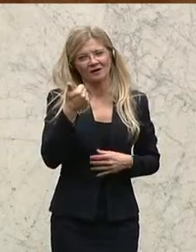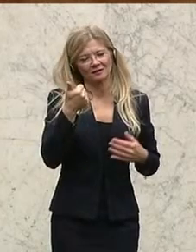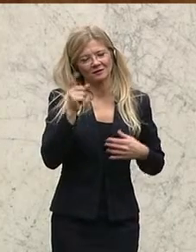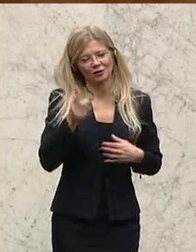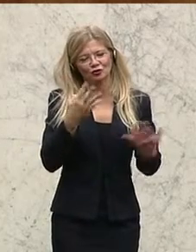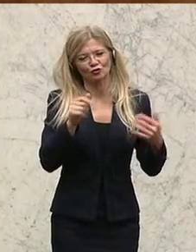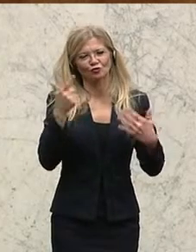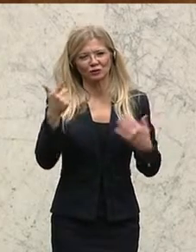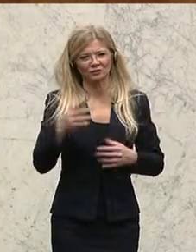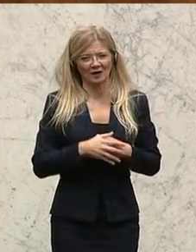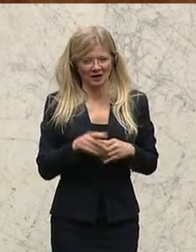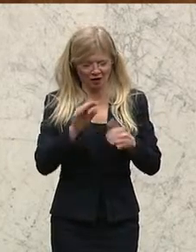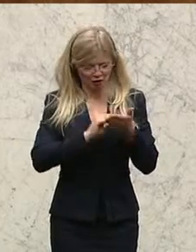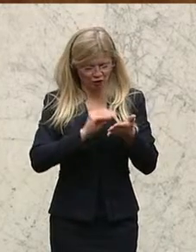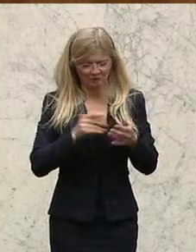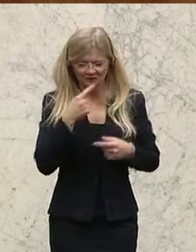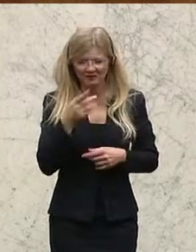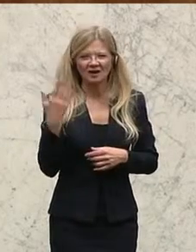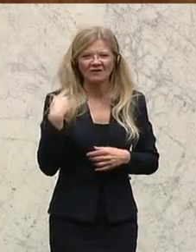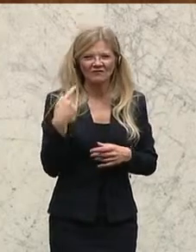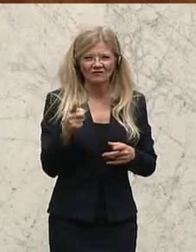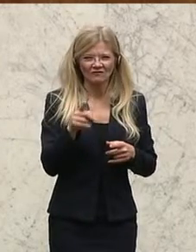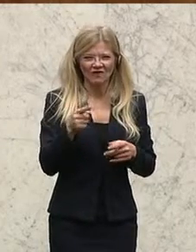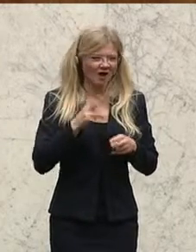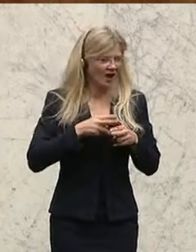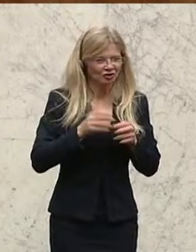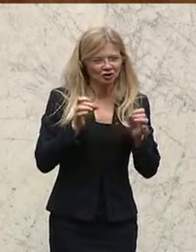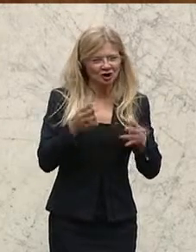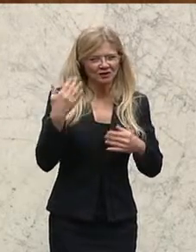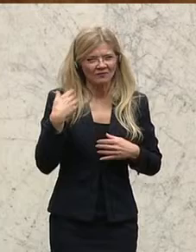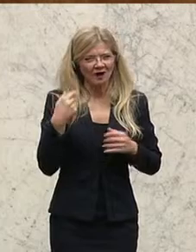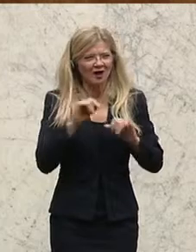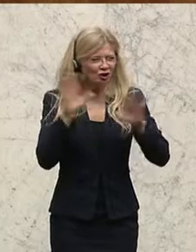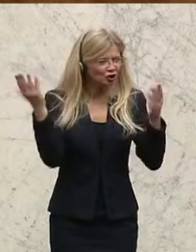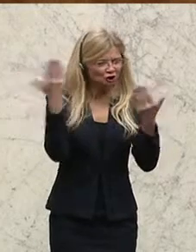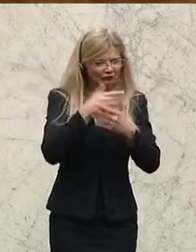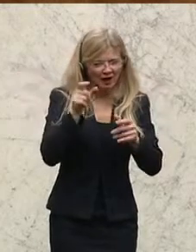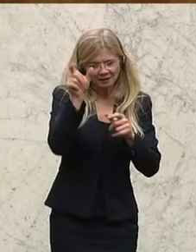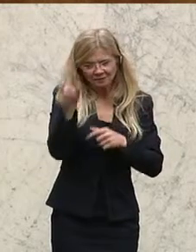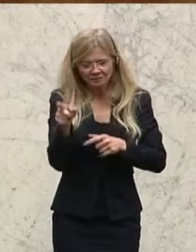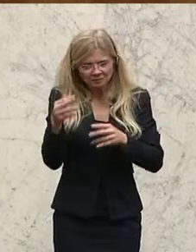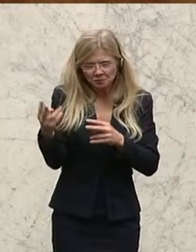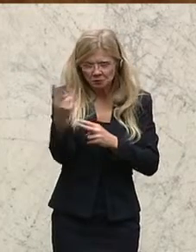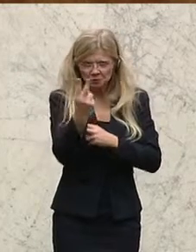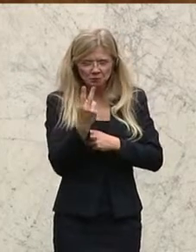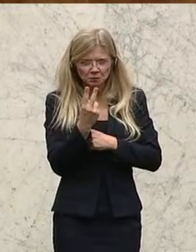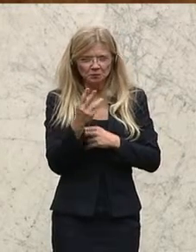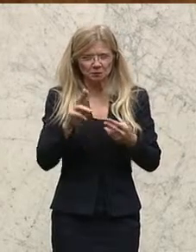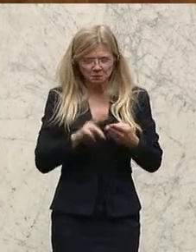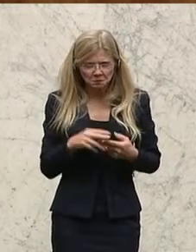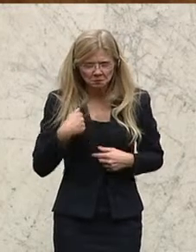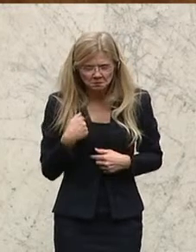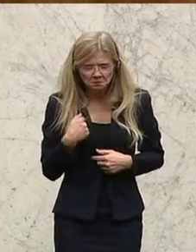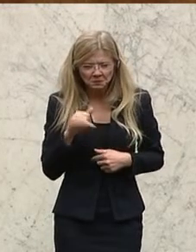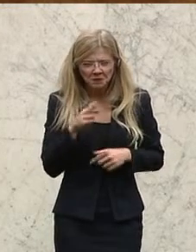herankam ein kohlschwarzes Wesen. Es schien anfangs stillzustehen, wurde er aber immer größer und nahte mit mächtigem Schnauben und Pfustern